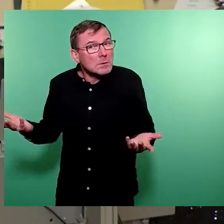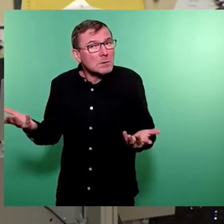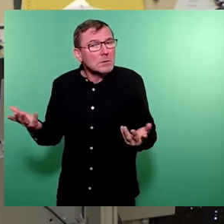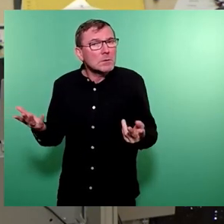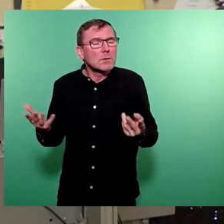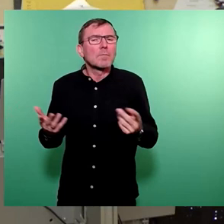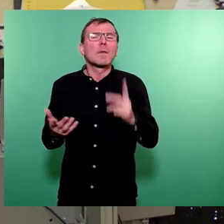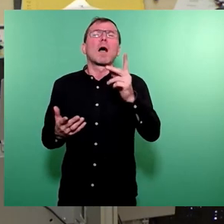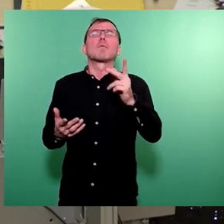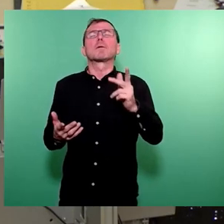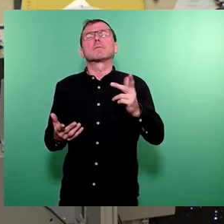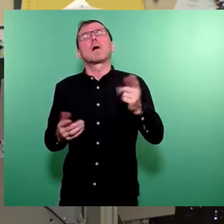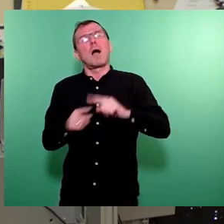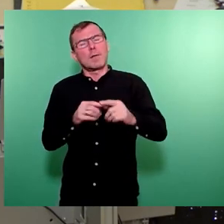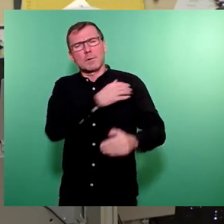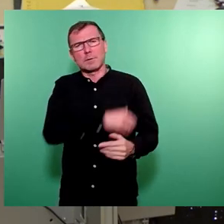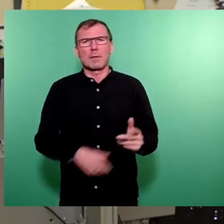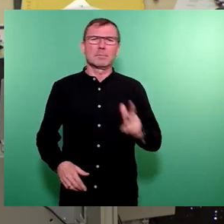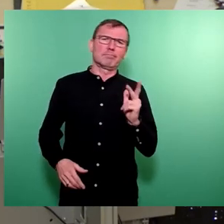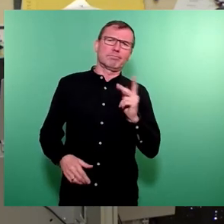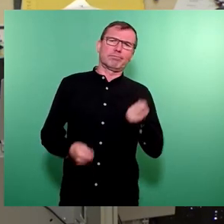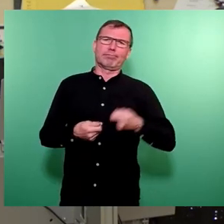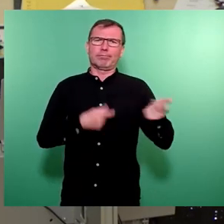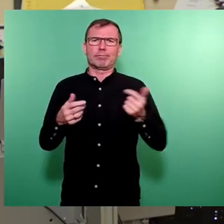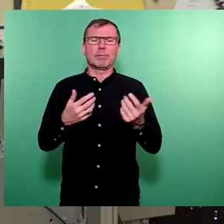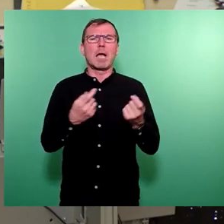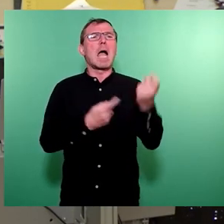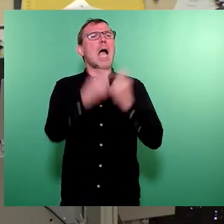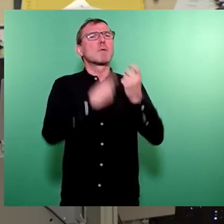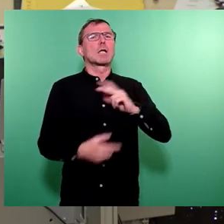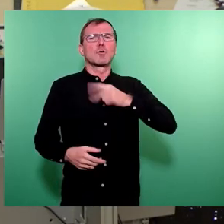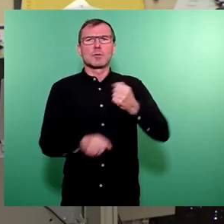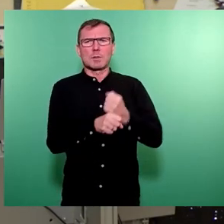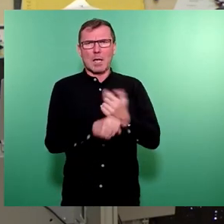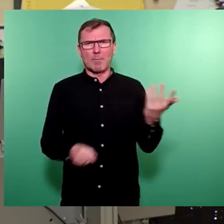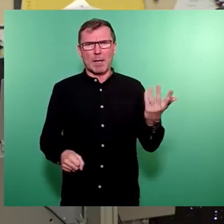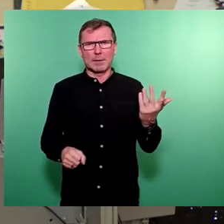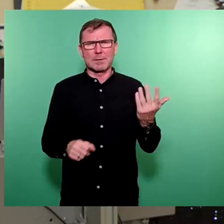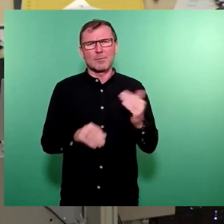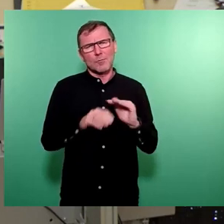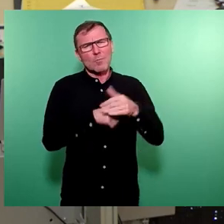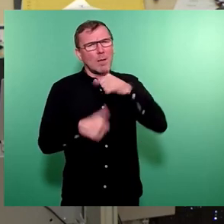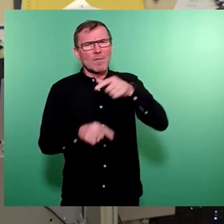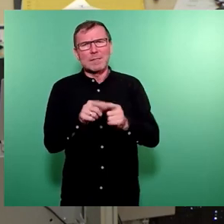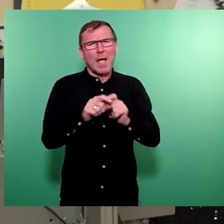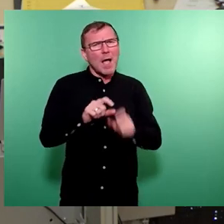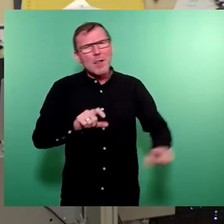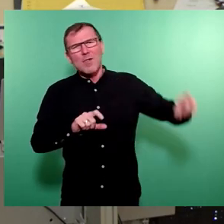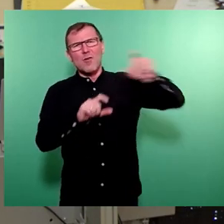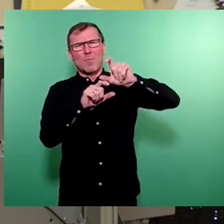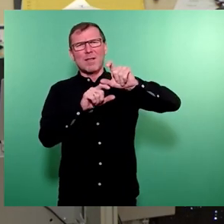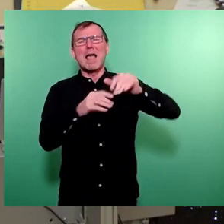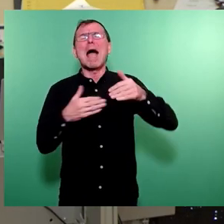Dekadenz auf anderer Seite haben wir, wie Migrationssozialarbeit, die weit über den Pflichtteil hinausgeht. Das sind mehrere